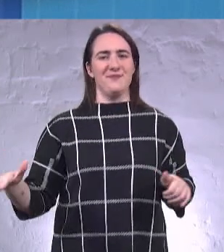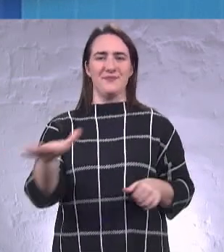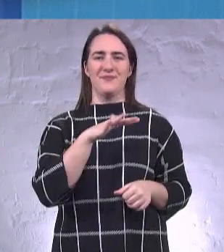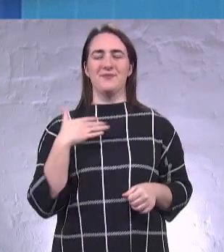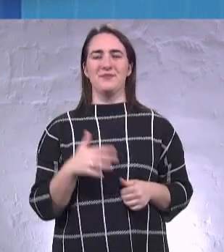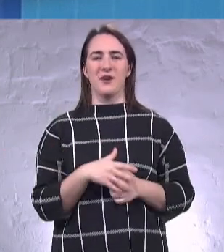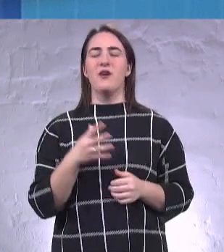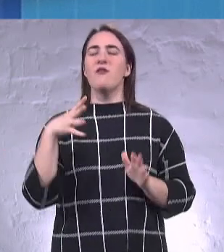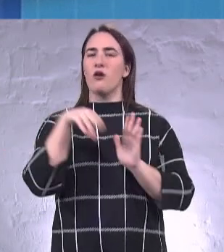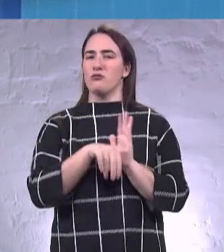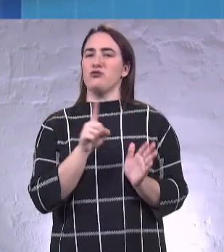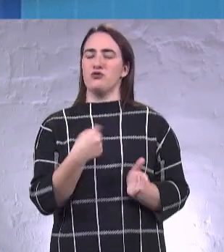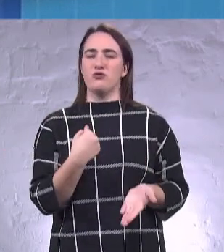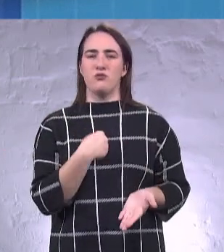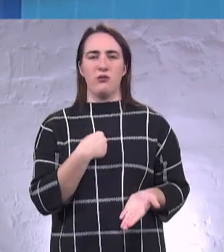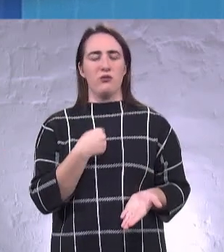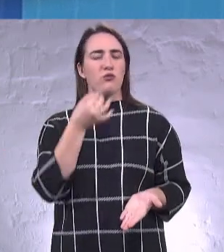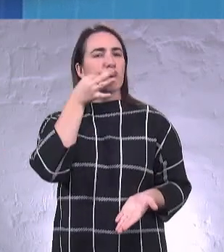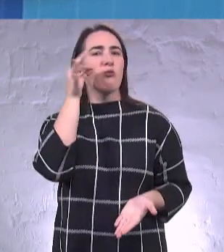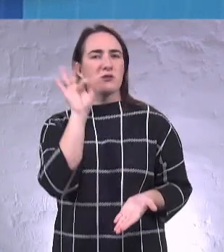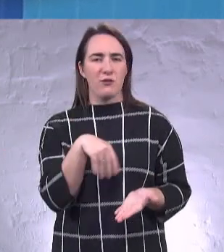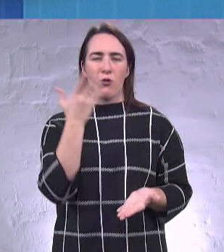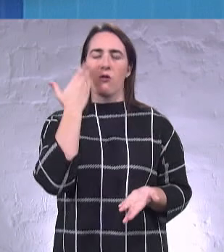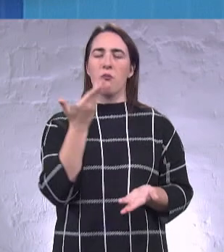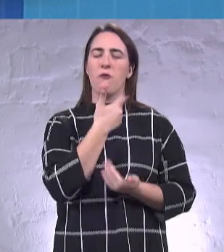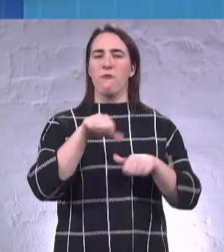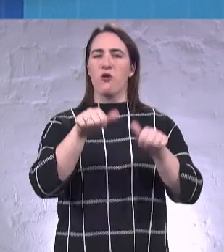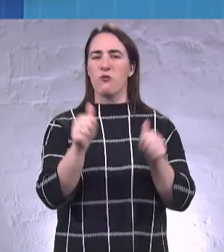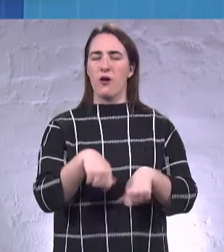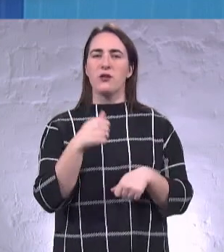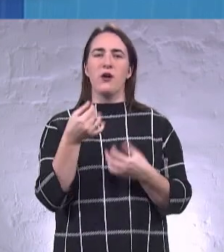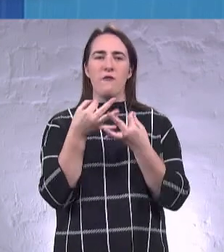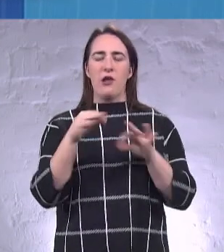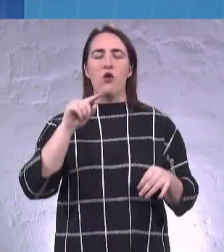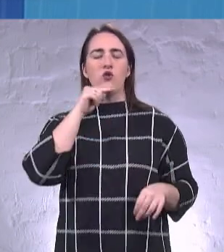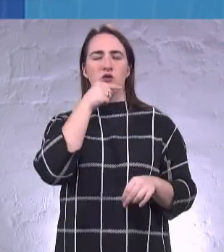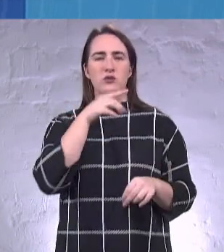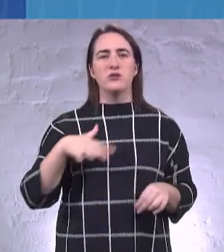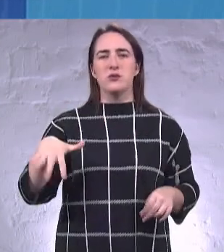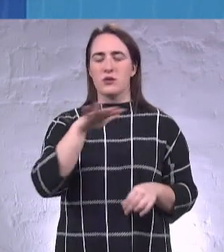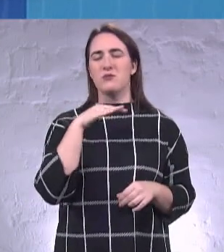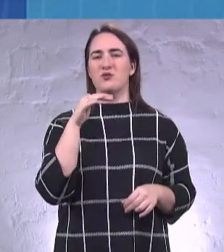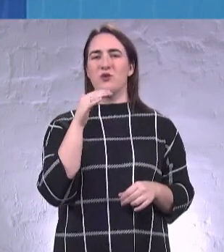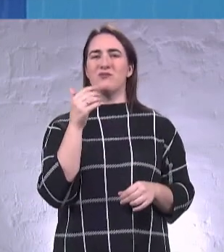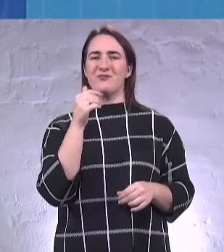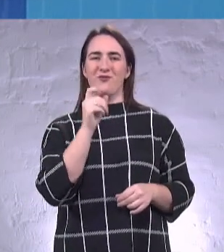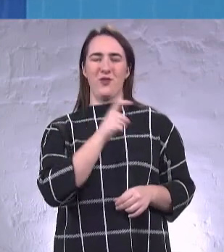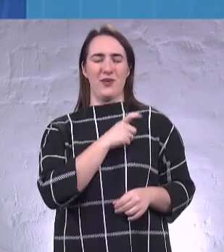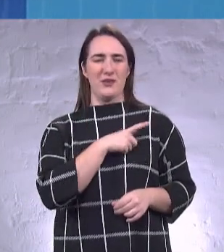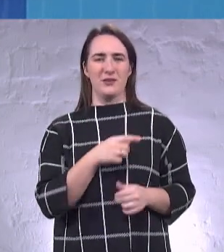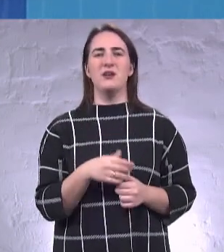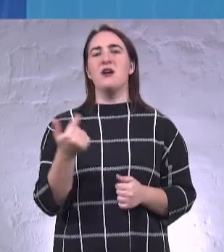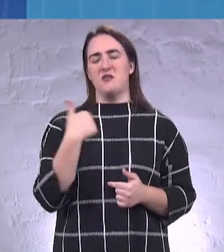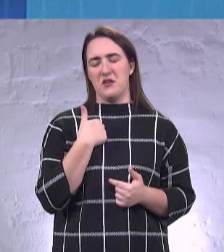Враховуючи досвід, коли ми формували більну економічну зону Одеси, Портофранко і Рені, я